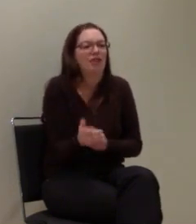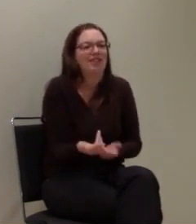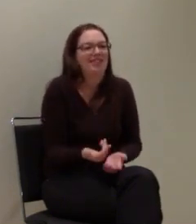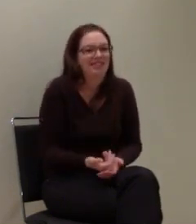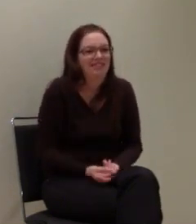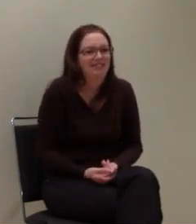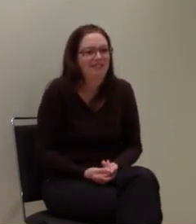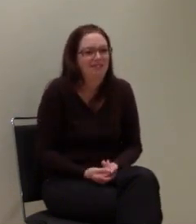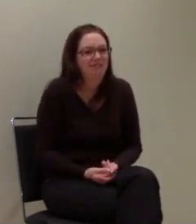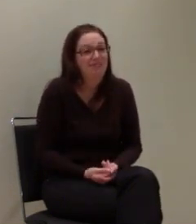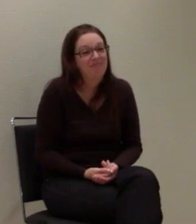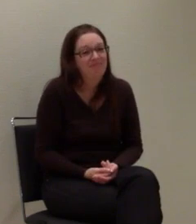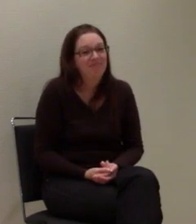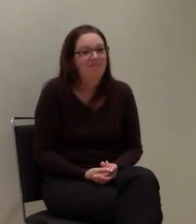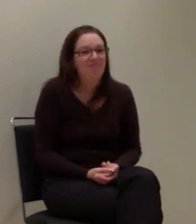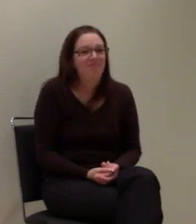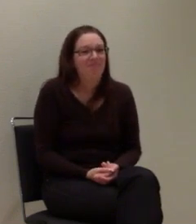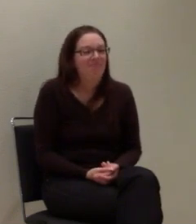Okay.